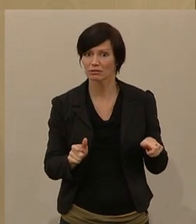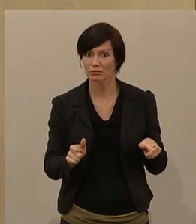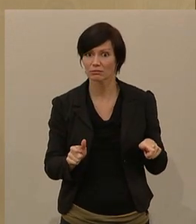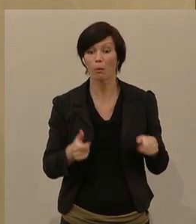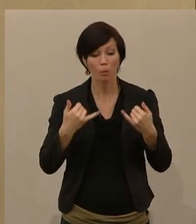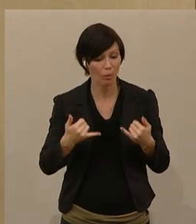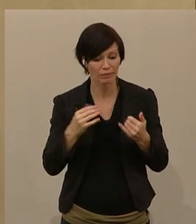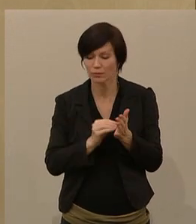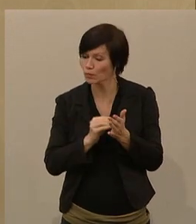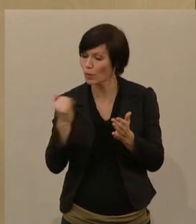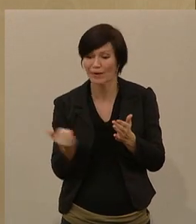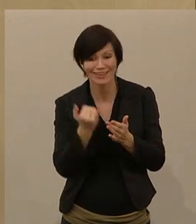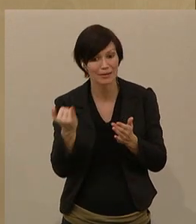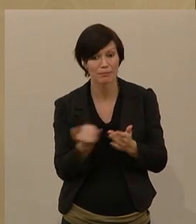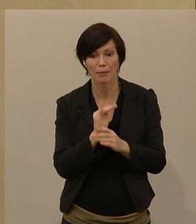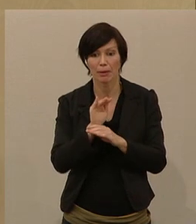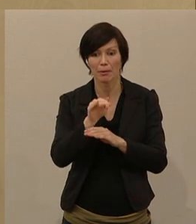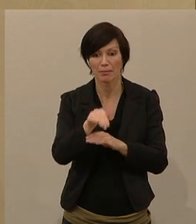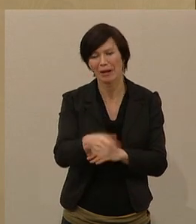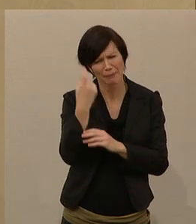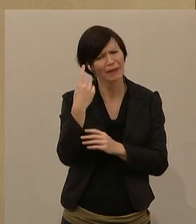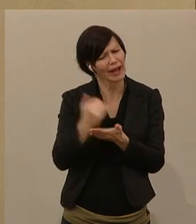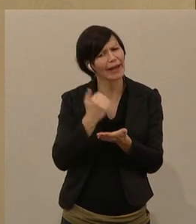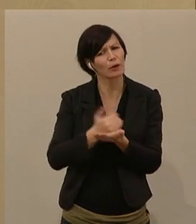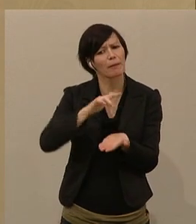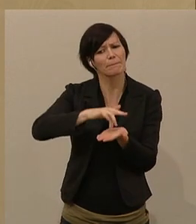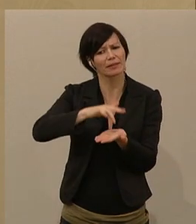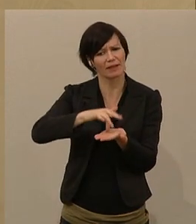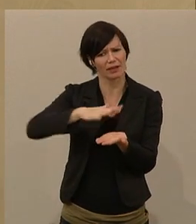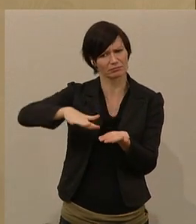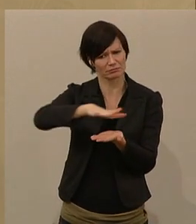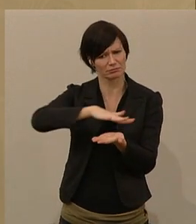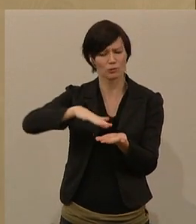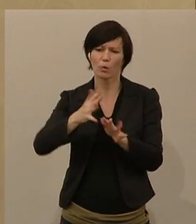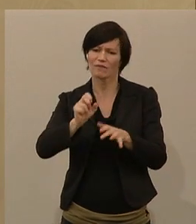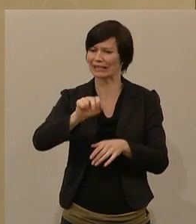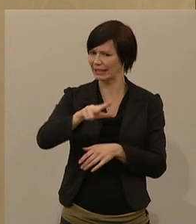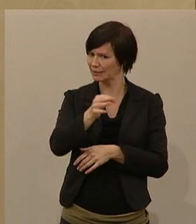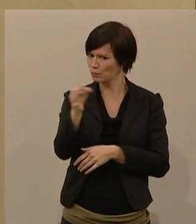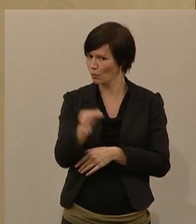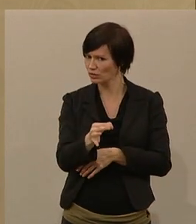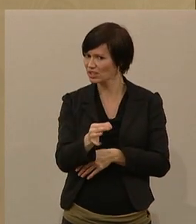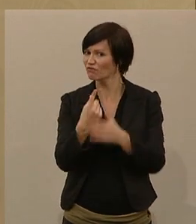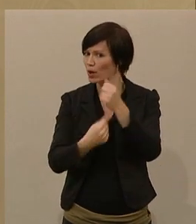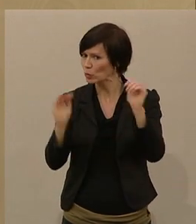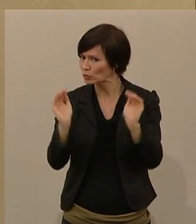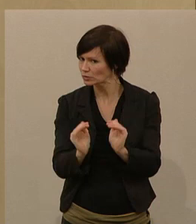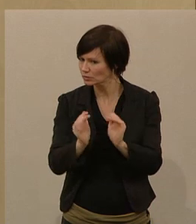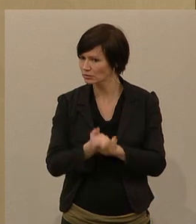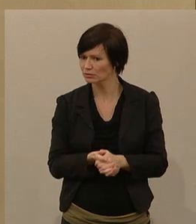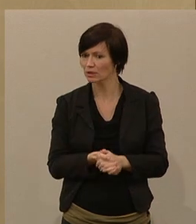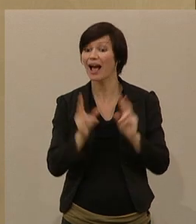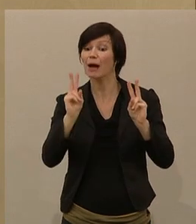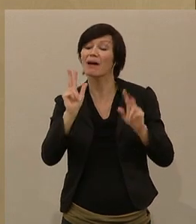nämlich die Einkommensmitte, von der ich jetzt spreche, um etwa 13 Prozent. Realeinkommensgewinne